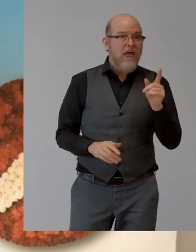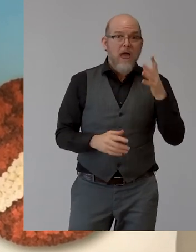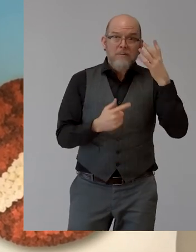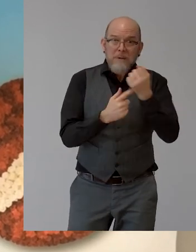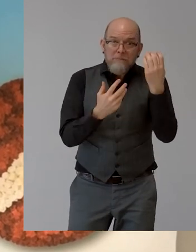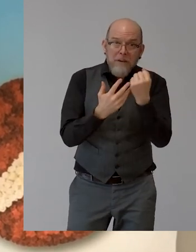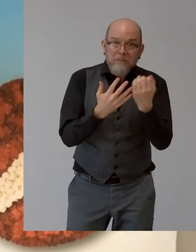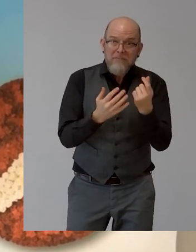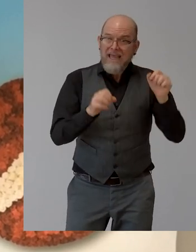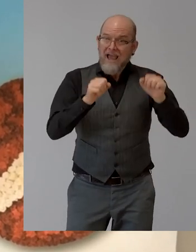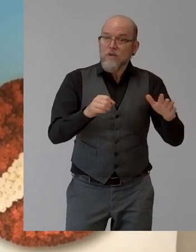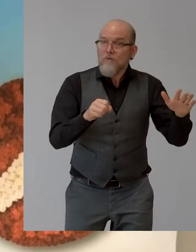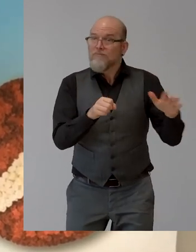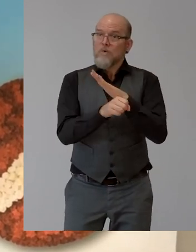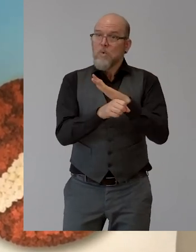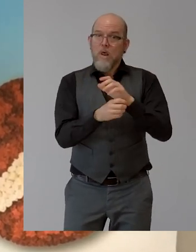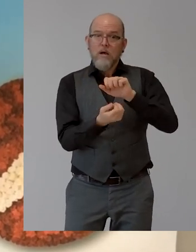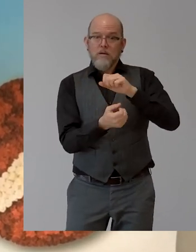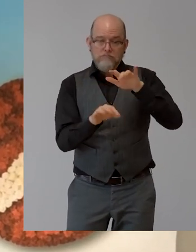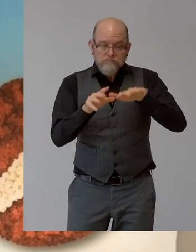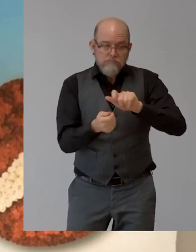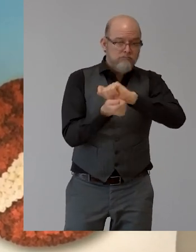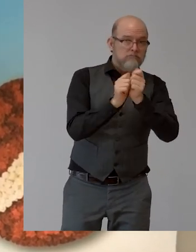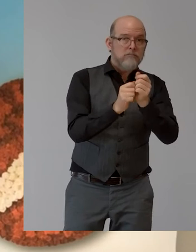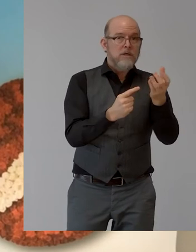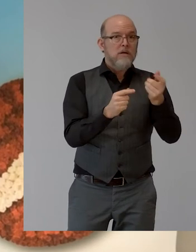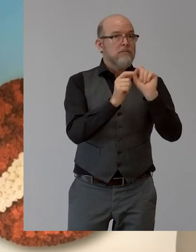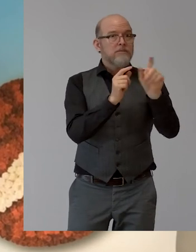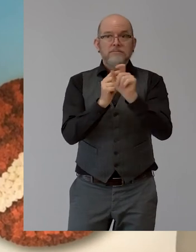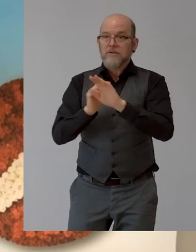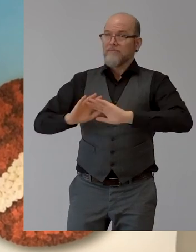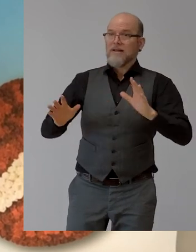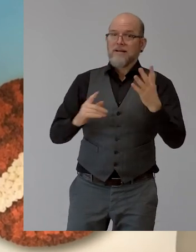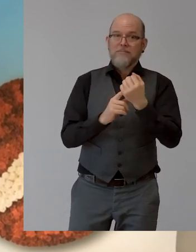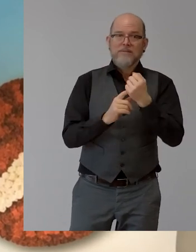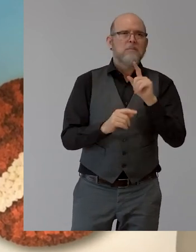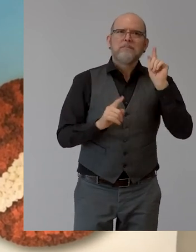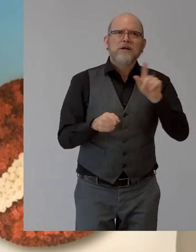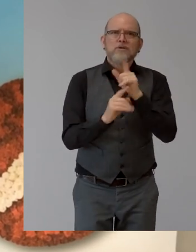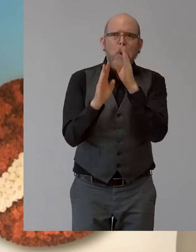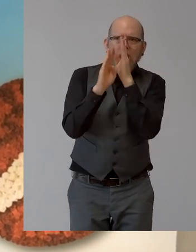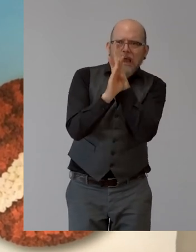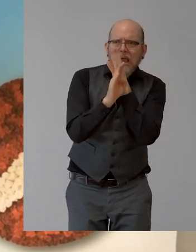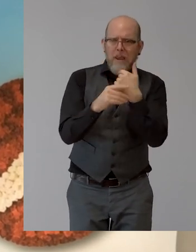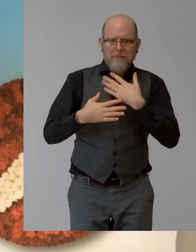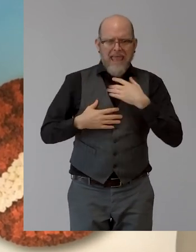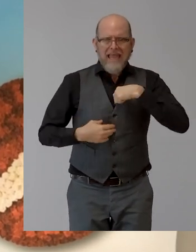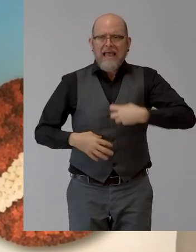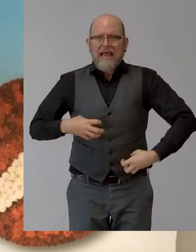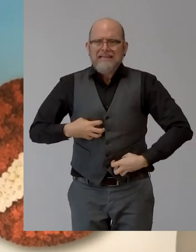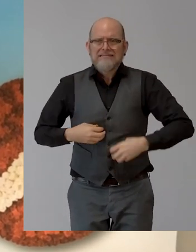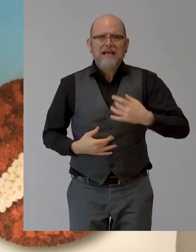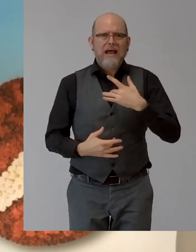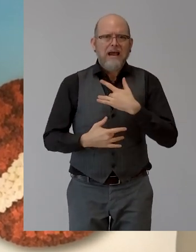this is only the only way I think we can ensure that they can do their work just